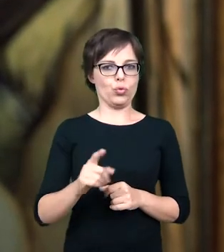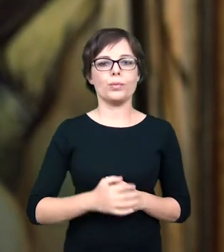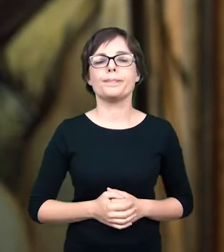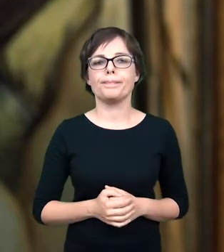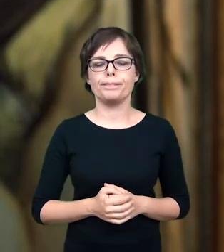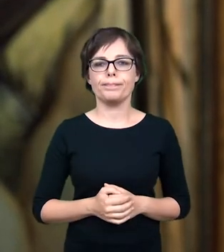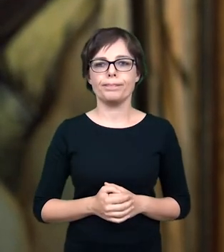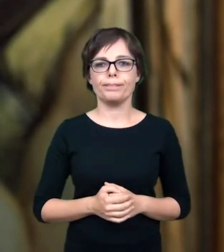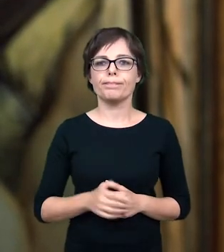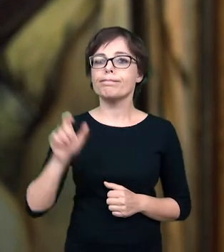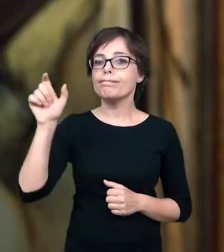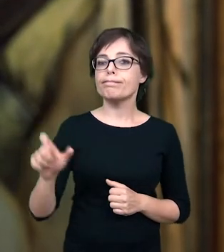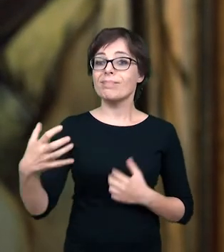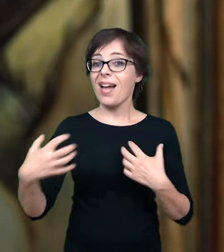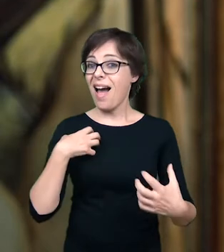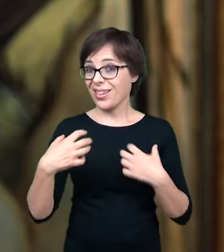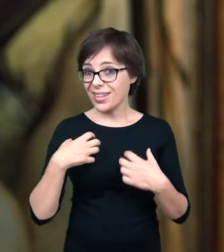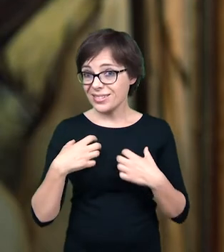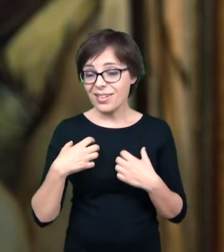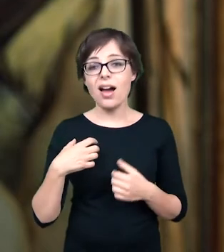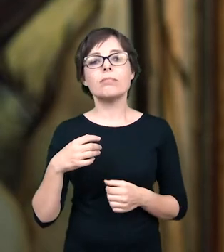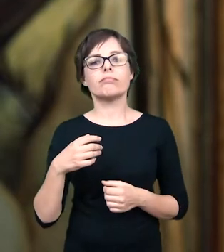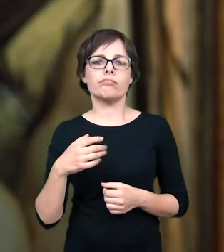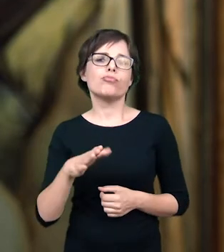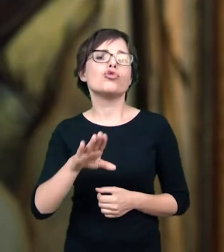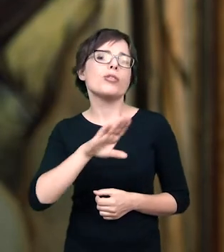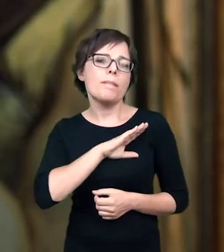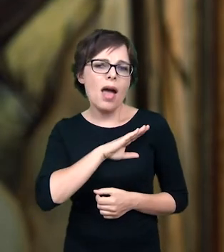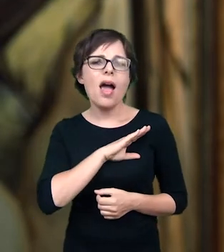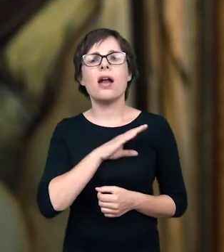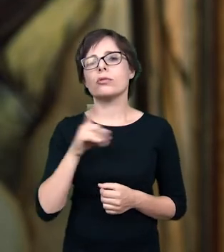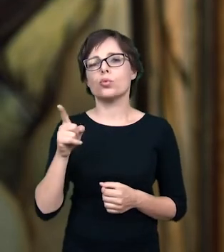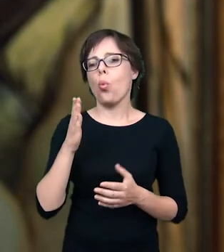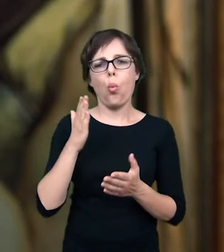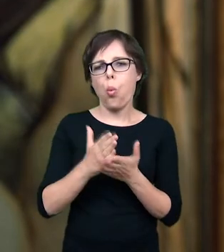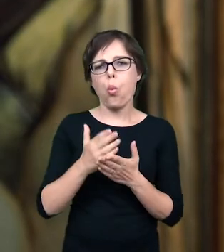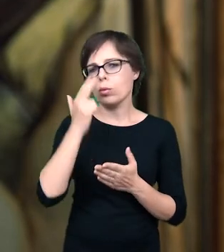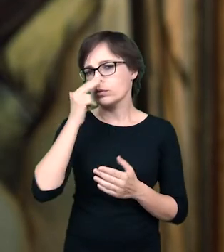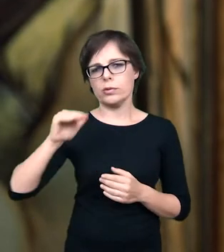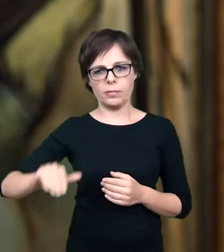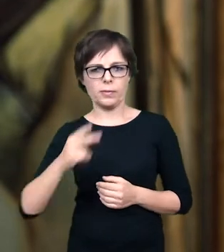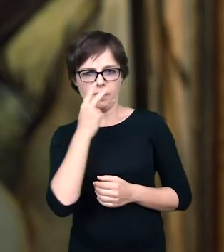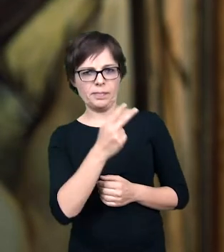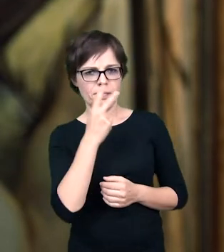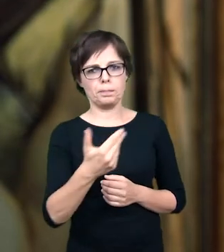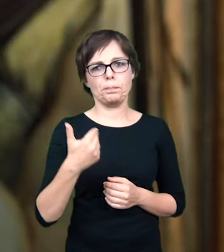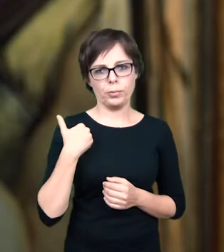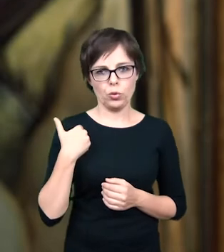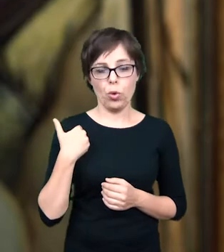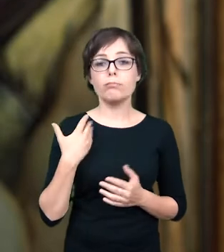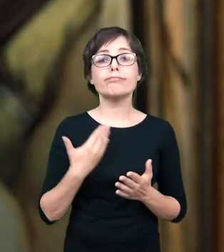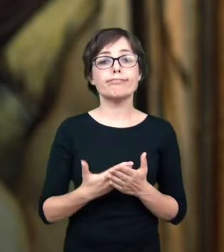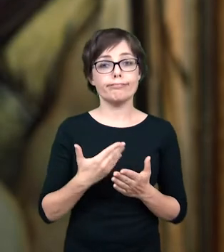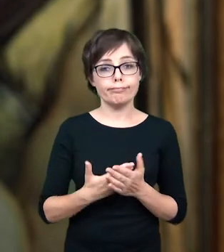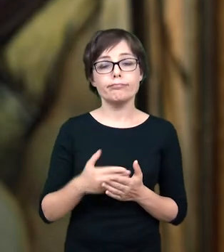Ze śmiercią artysta spotykał się o tyle dość wcześnie, że wychowywany w